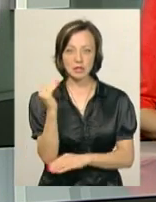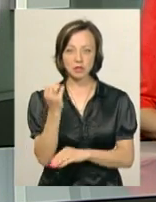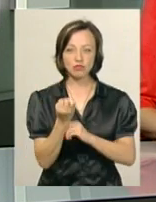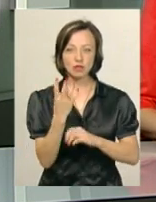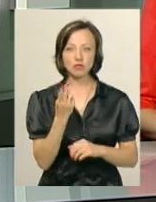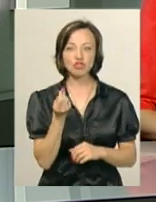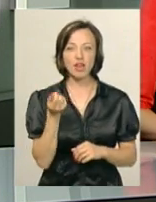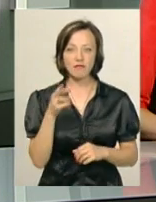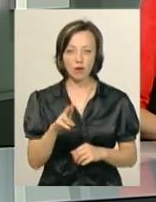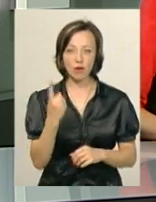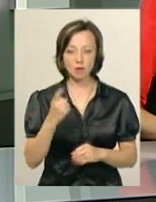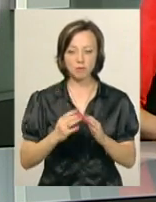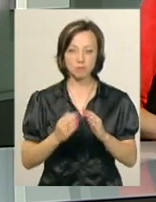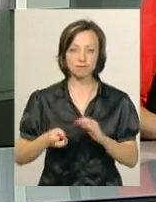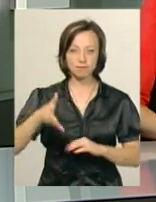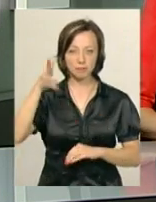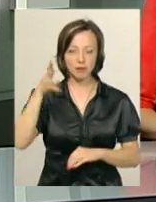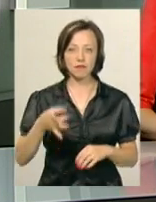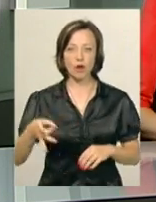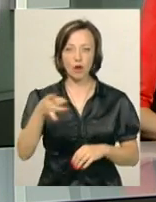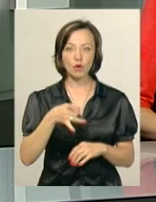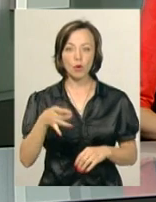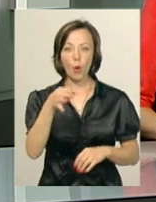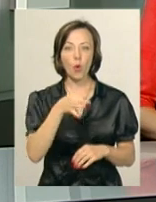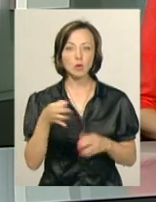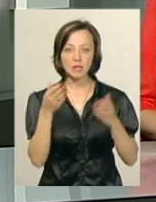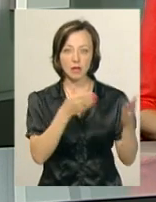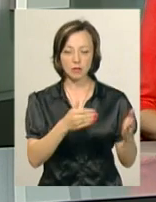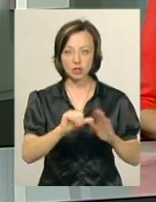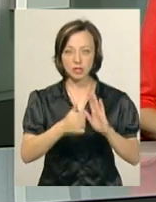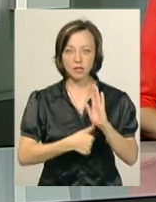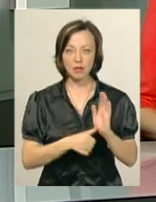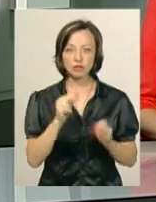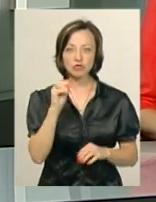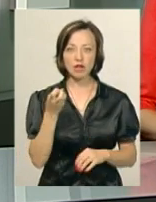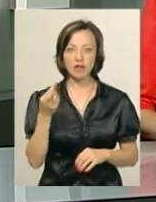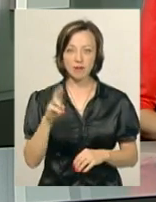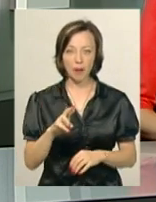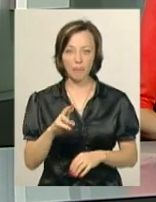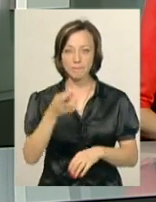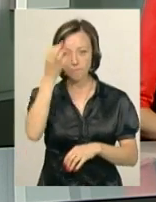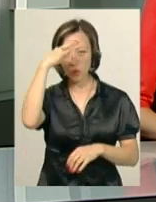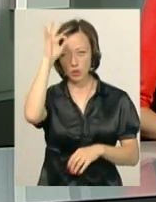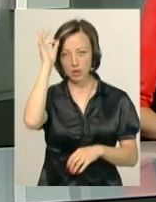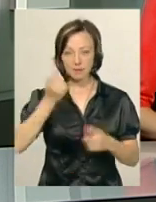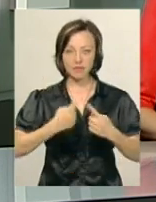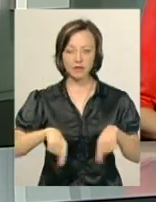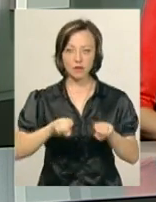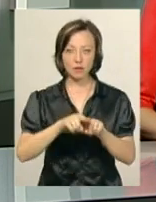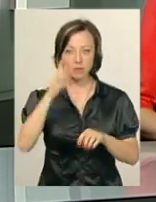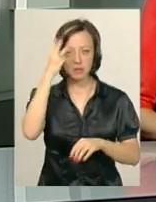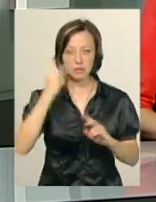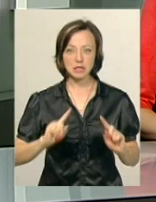червня в одній із багатоповерхівок у мікрорайоні Озерна. 16 червня оперативники Хмельницького відділу поліції